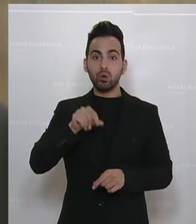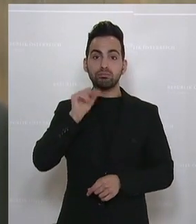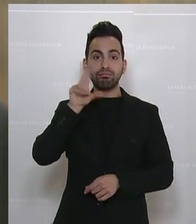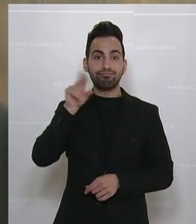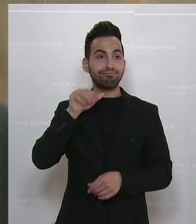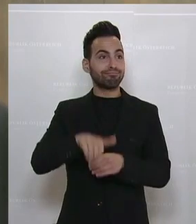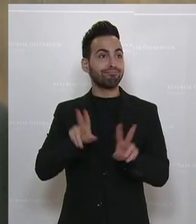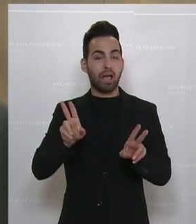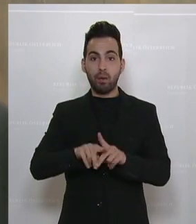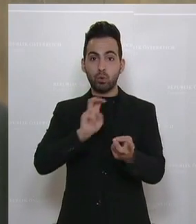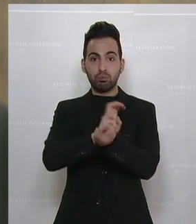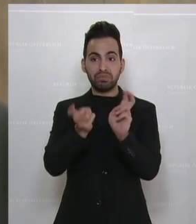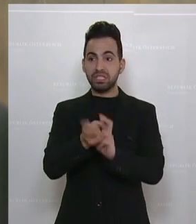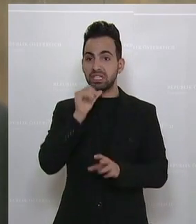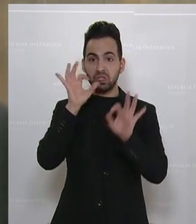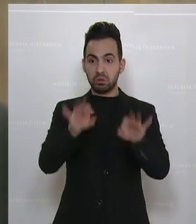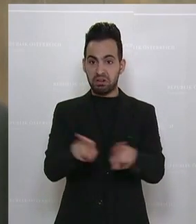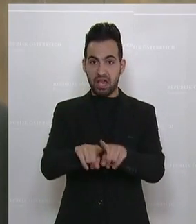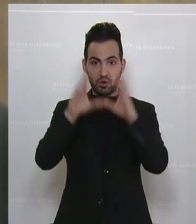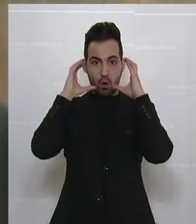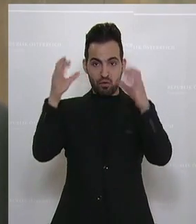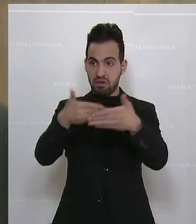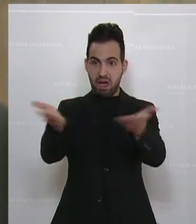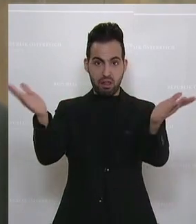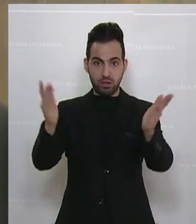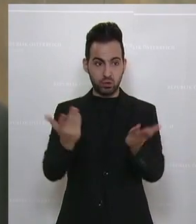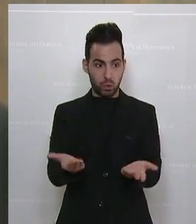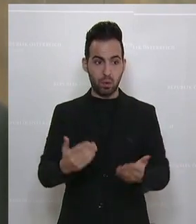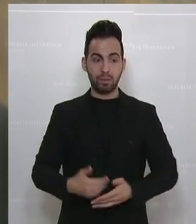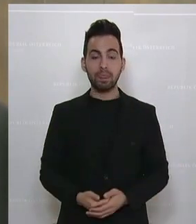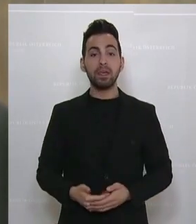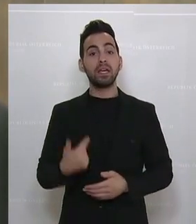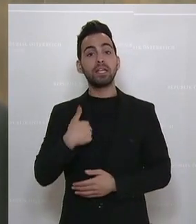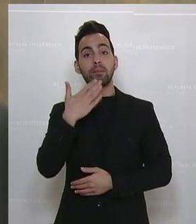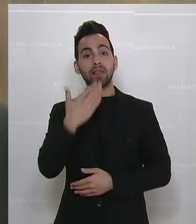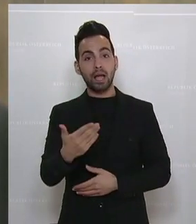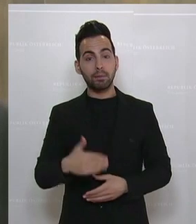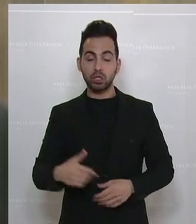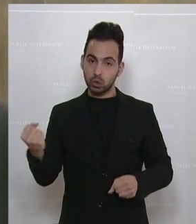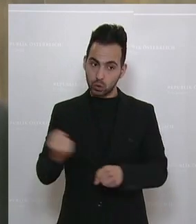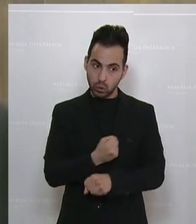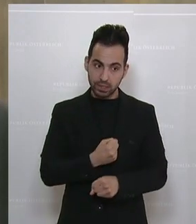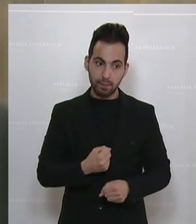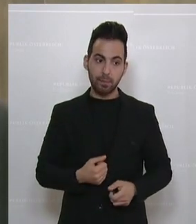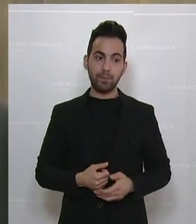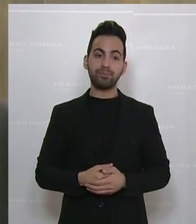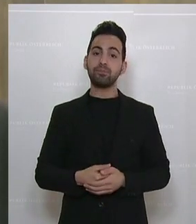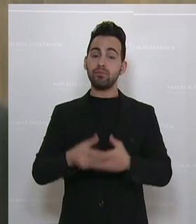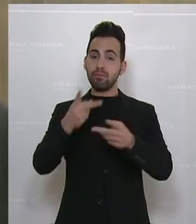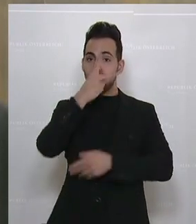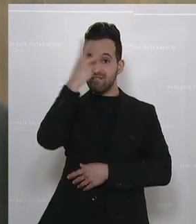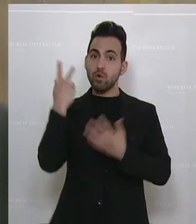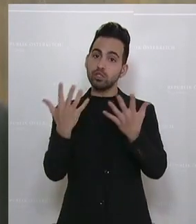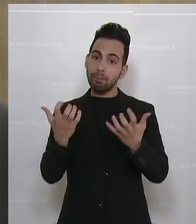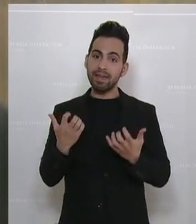schlecht im Umsetzen. So wie die gesamte ÖVP. Ich bedanke mich trotzdem bei den